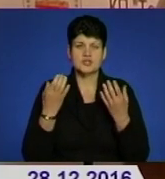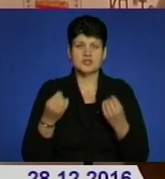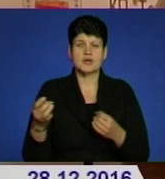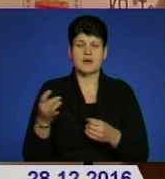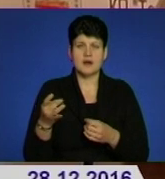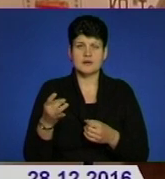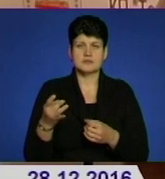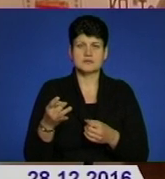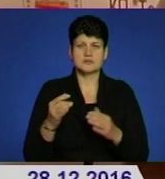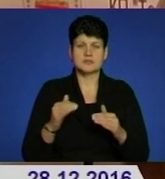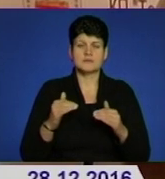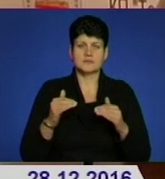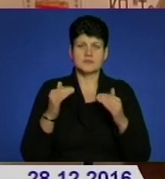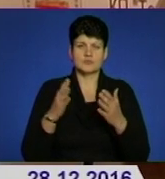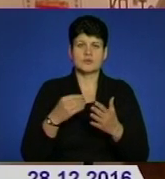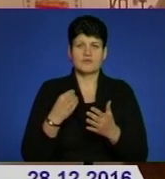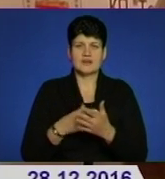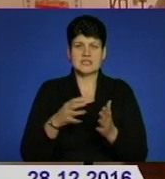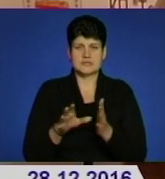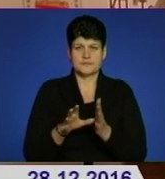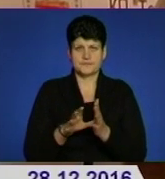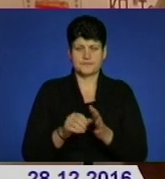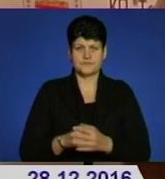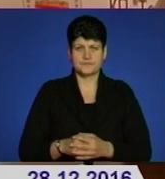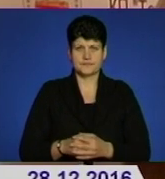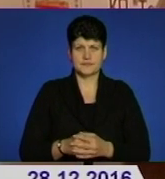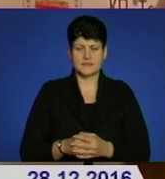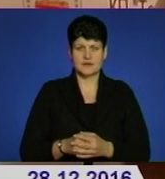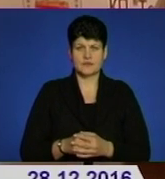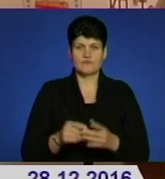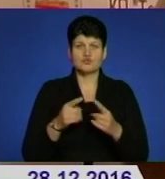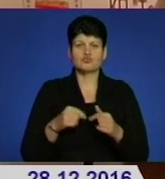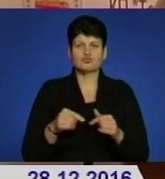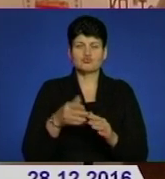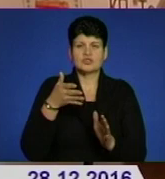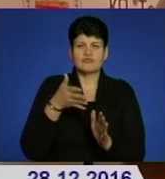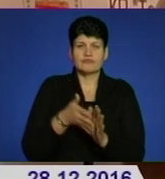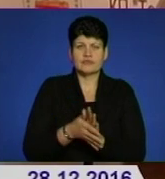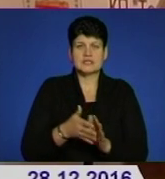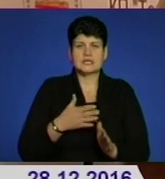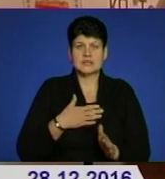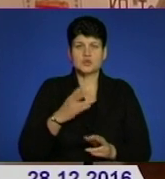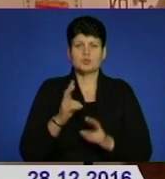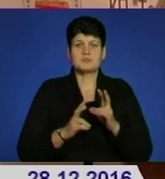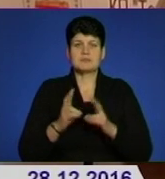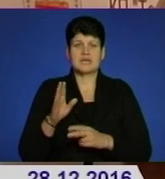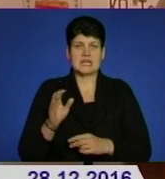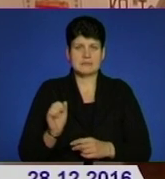ріст вартості електроенергії. В структурі витрат нашого комунального підприємства